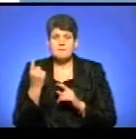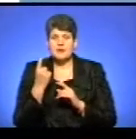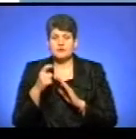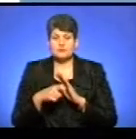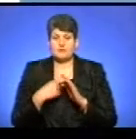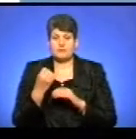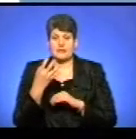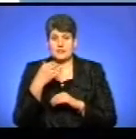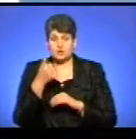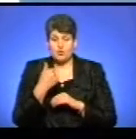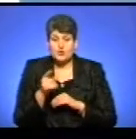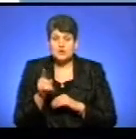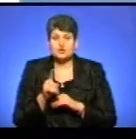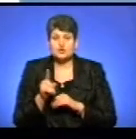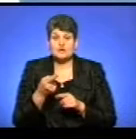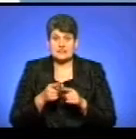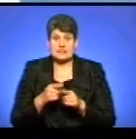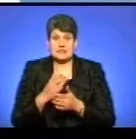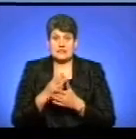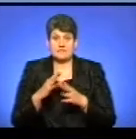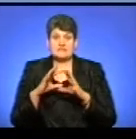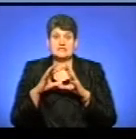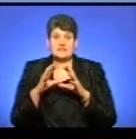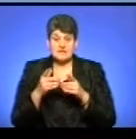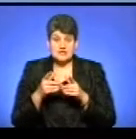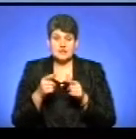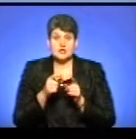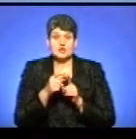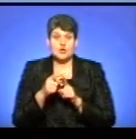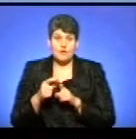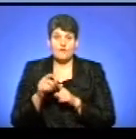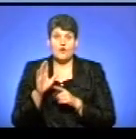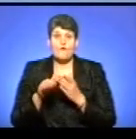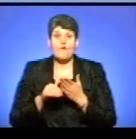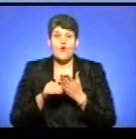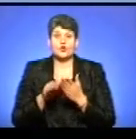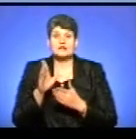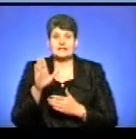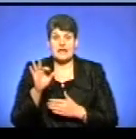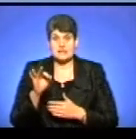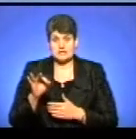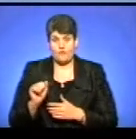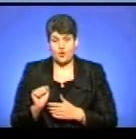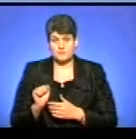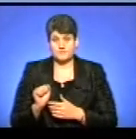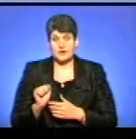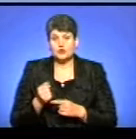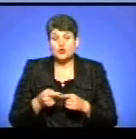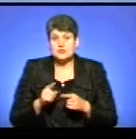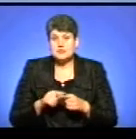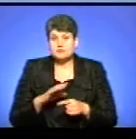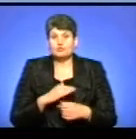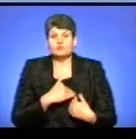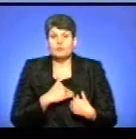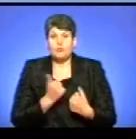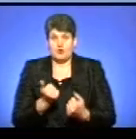-му році, що таке існує взагалі в світі, як слово «волонтерство». Тому це поклик серця був, це